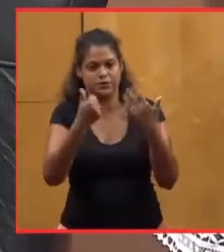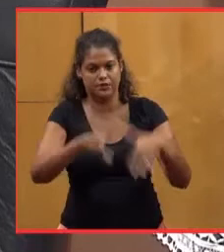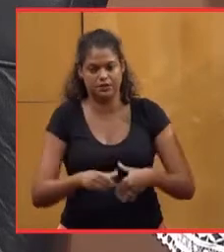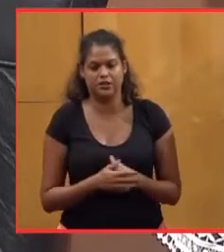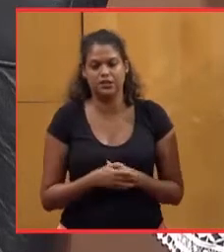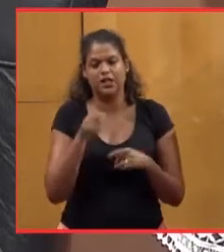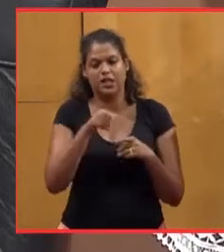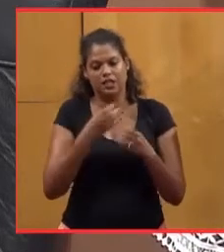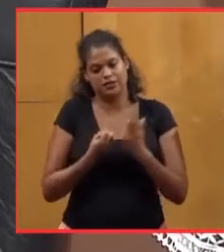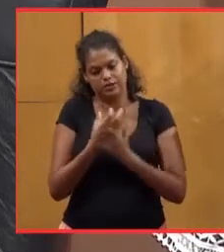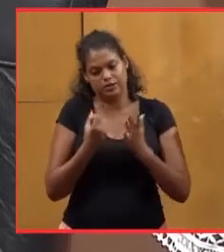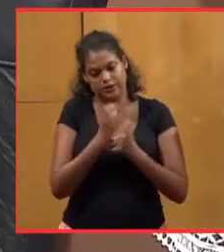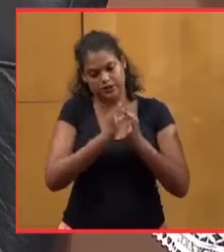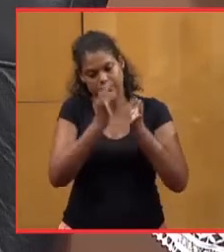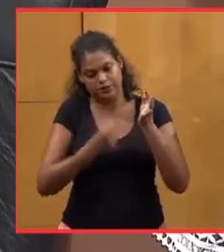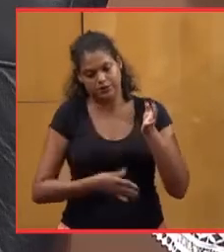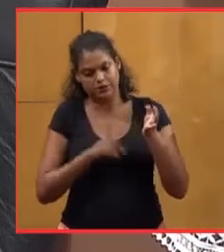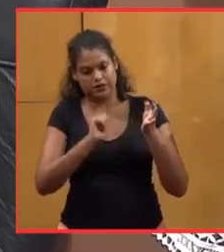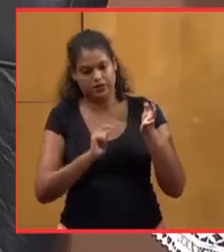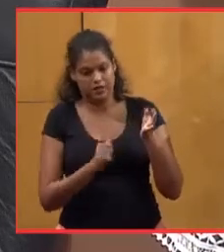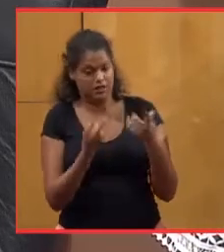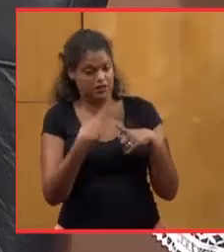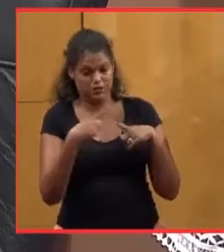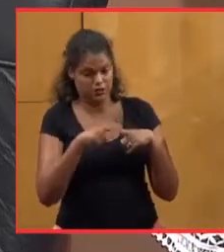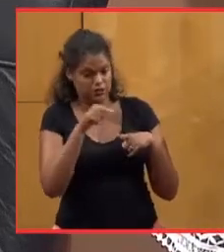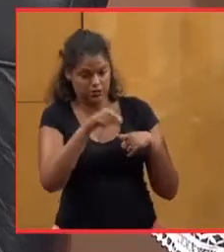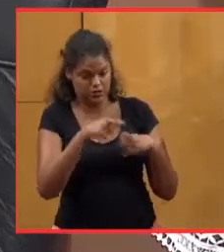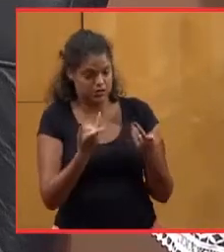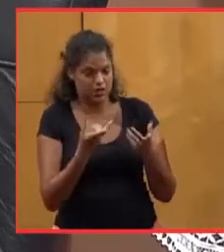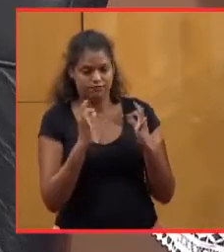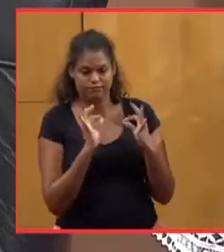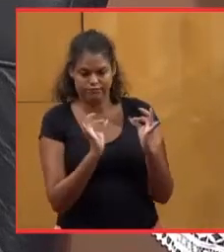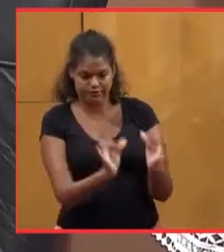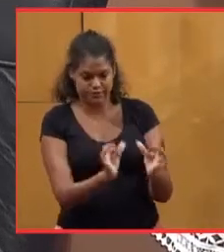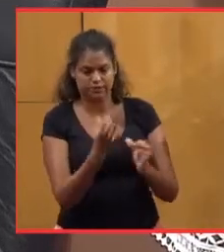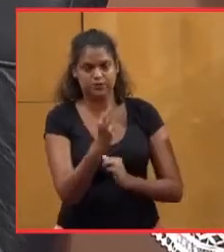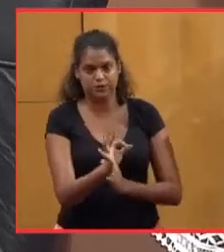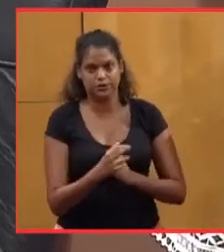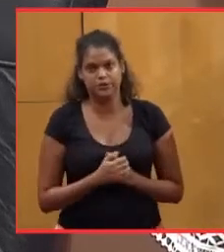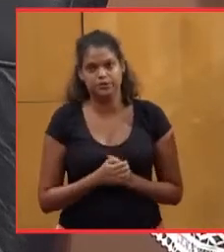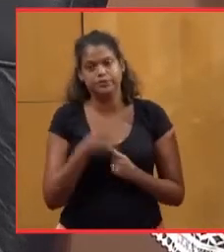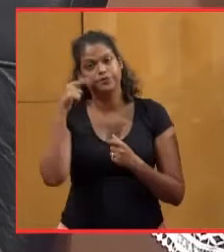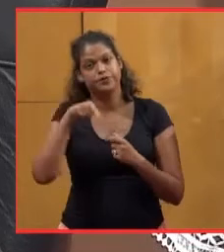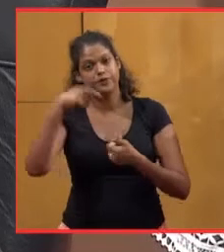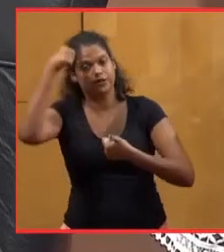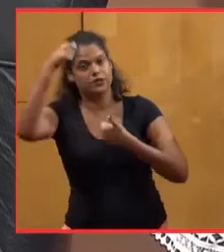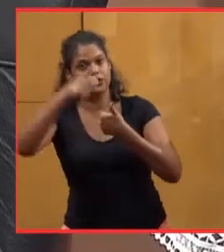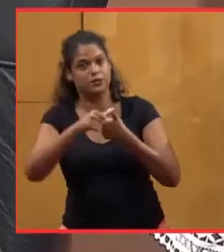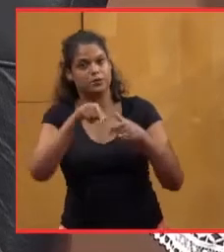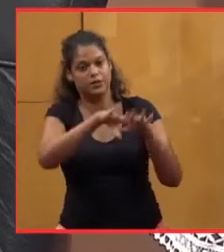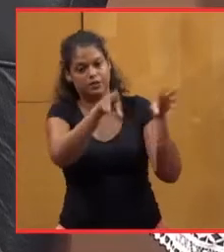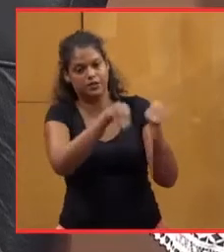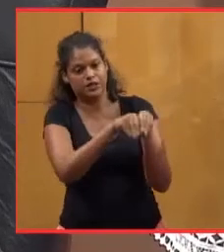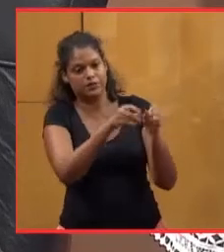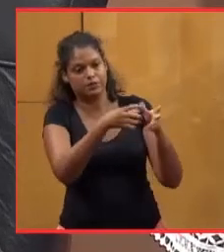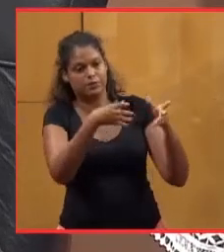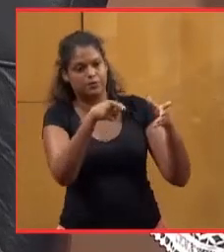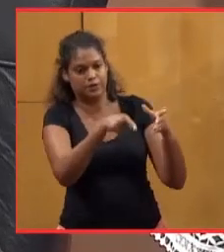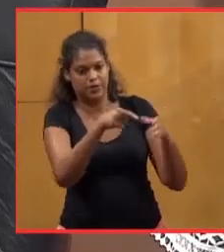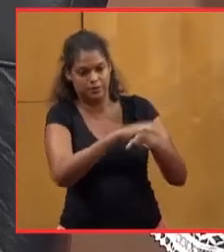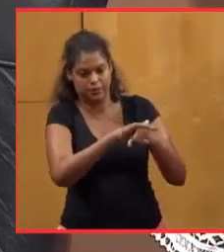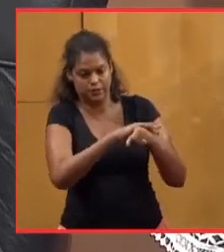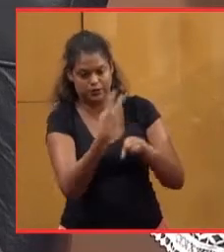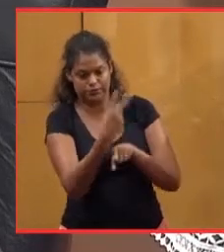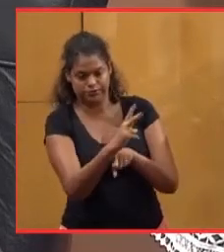du bilan du compte de gestion sont d'effet incontestable et fiable. Pour rappel, votre équipe, Grand Semblé, pouvait payer en